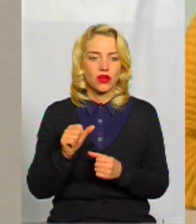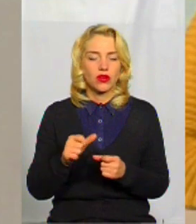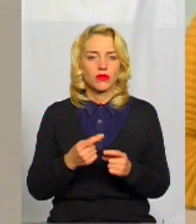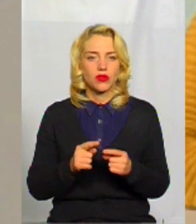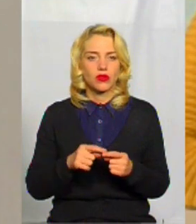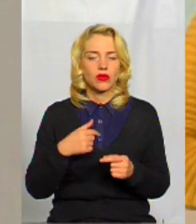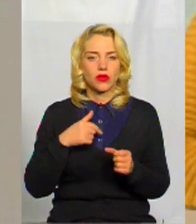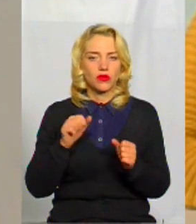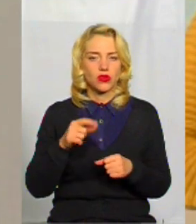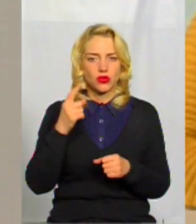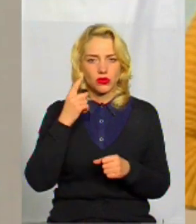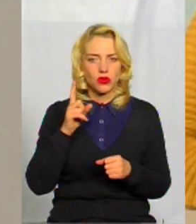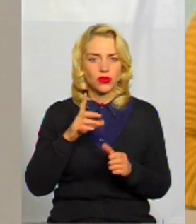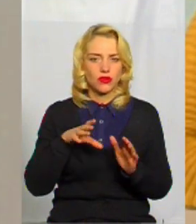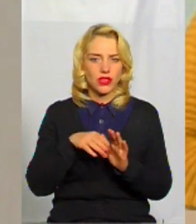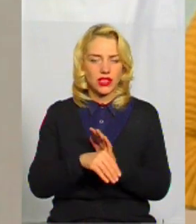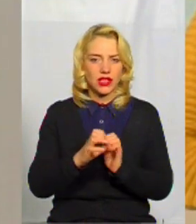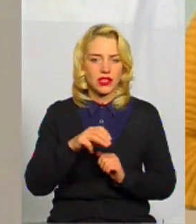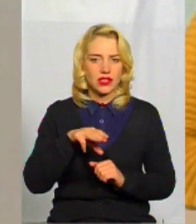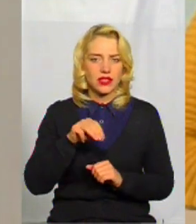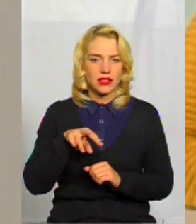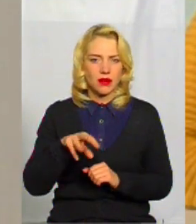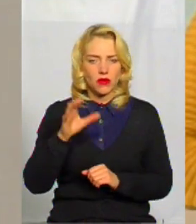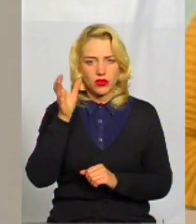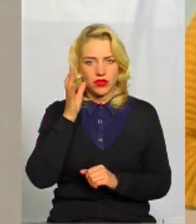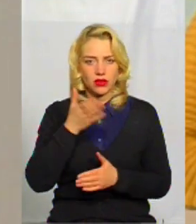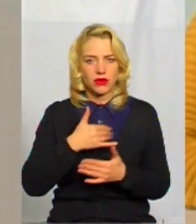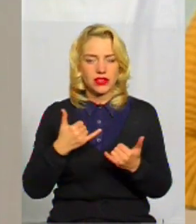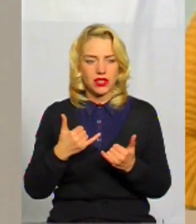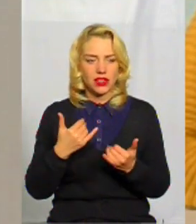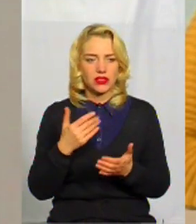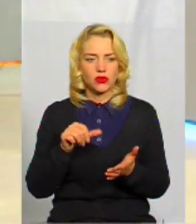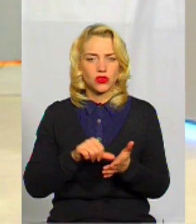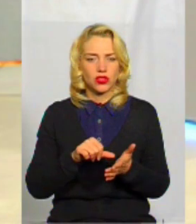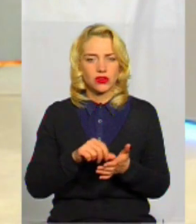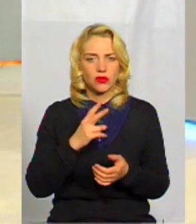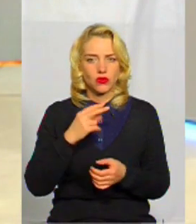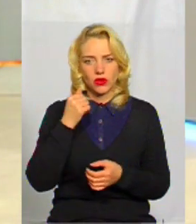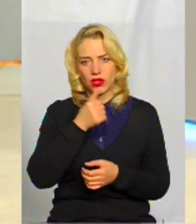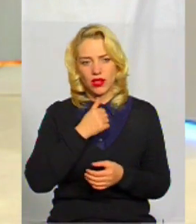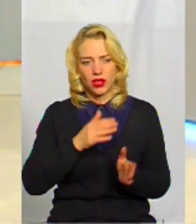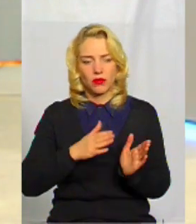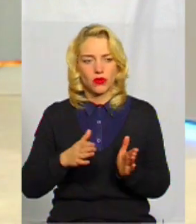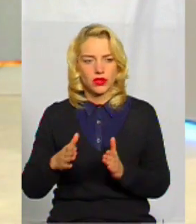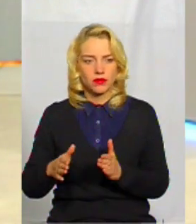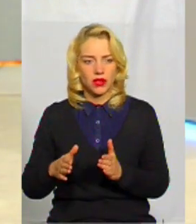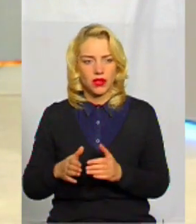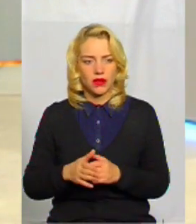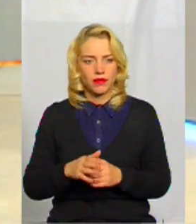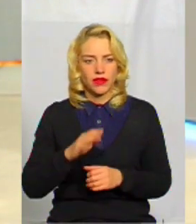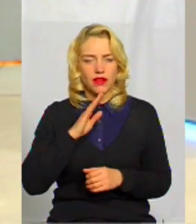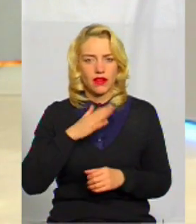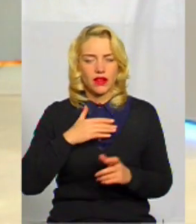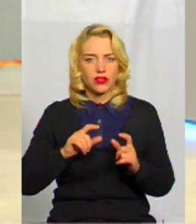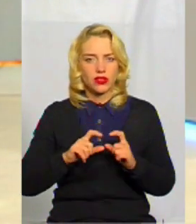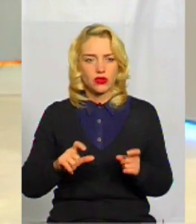ну, я думаю, що це теж можна віднести до стему освіти. Ми зараз участвуємо, вже другий рік поспіль, ми участвуємо, наша